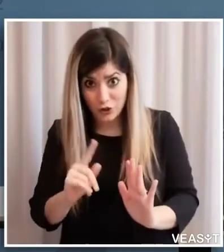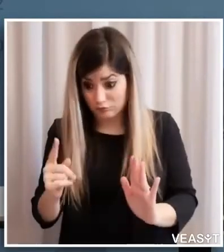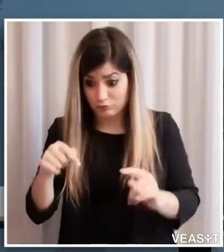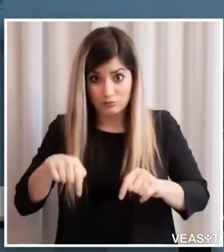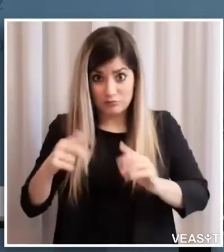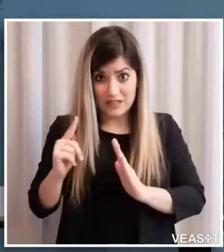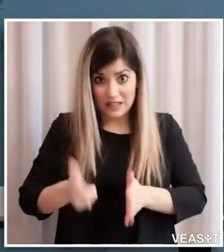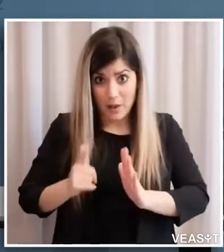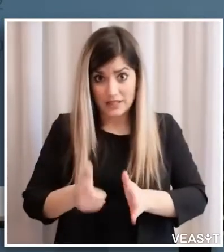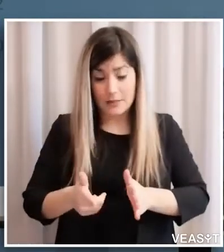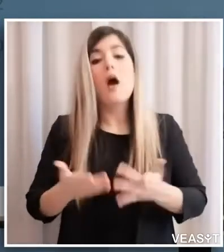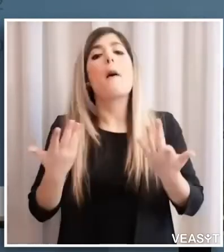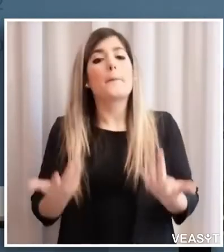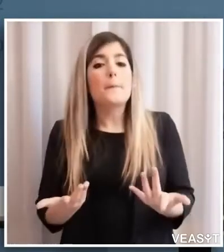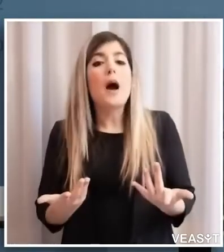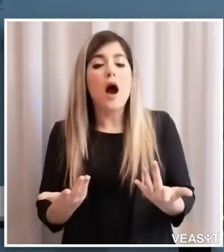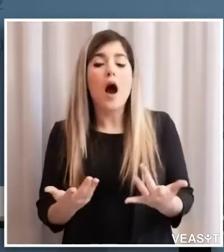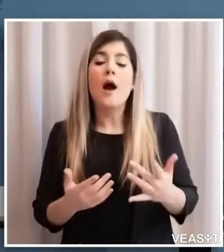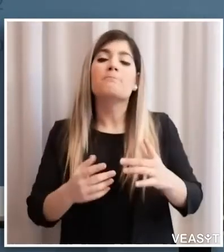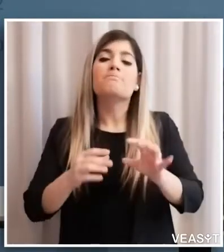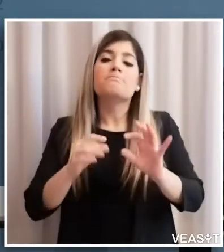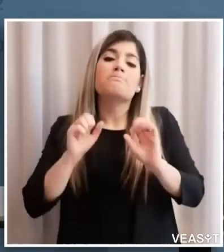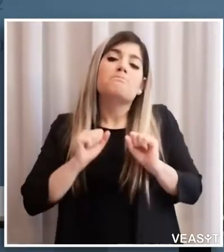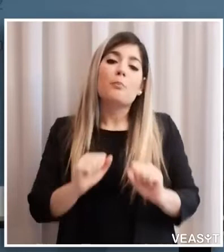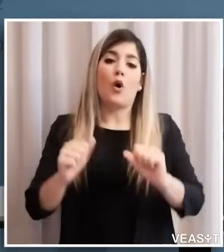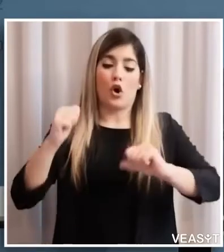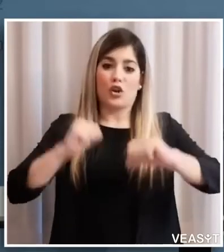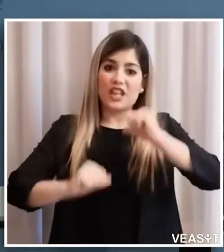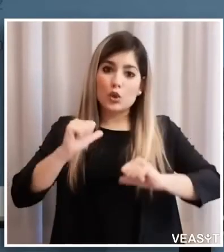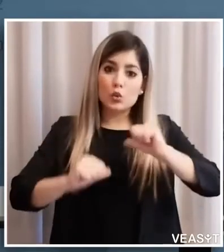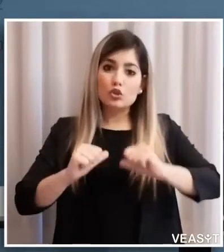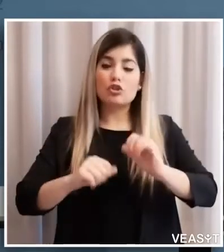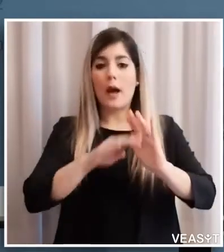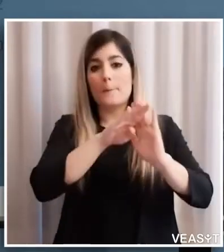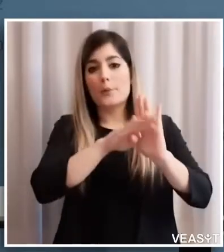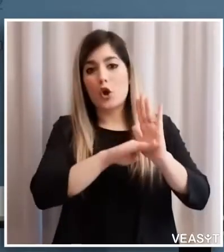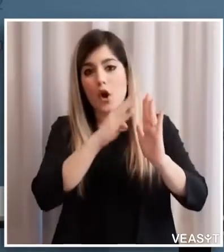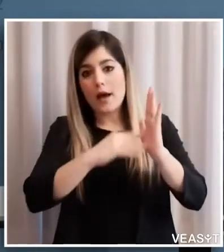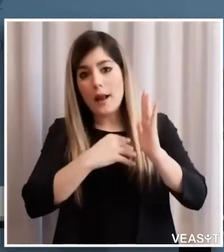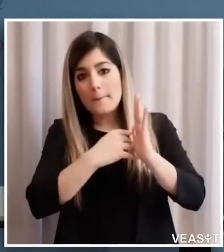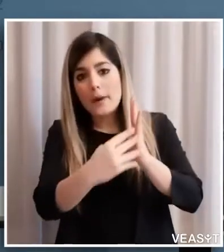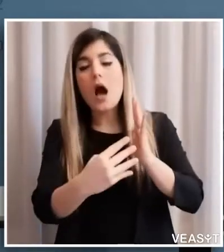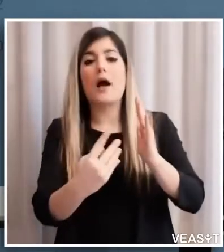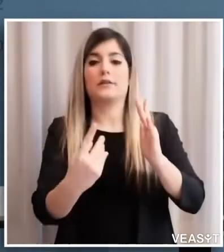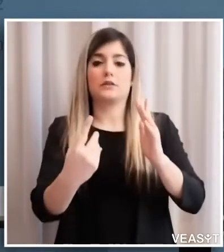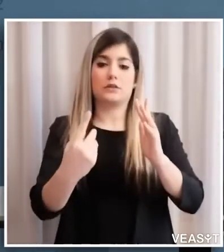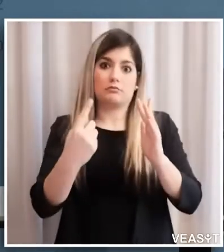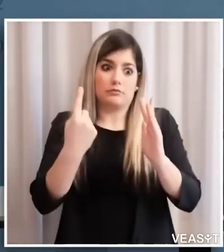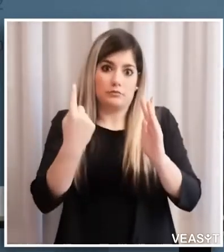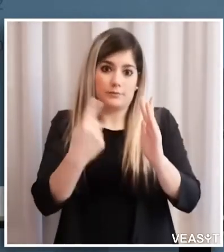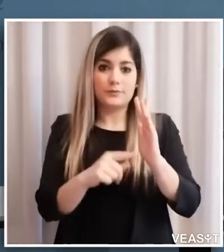interventi chirurgici programmati che hanno bisogno poi anche di